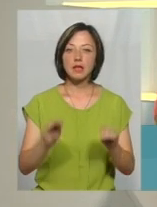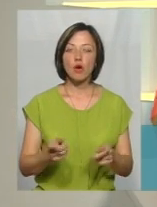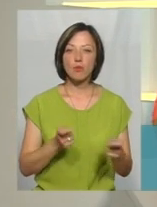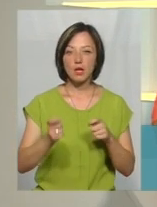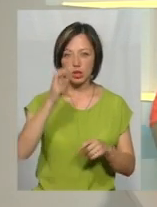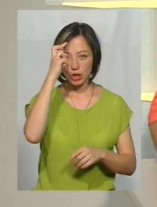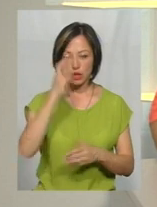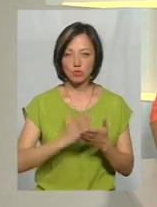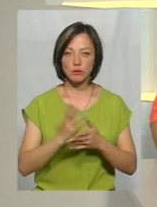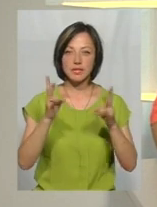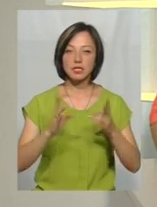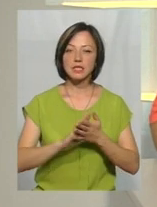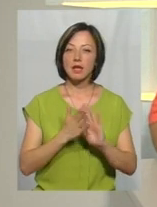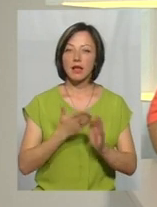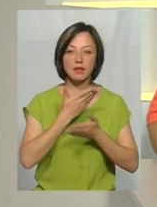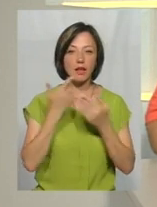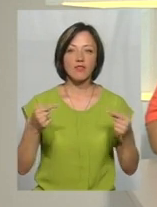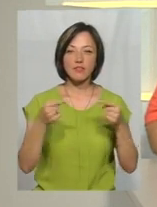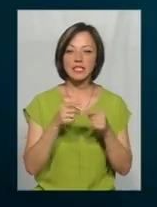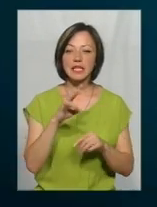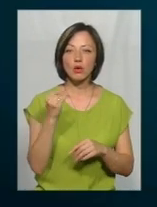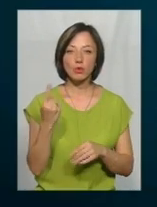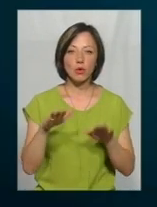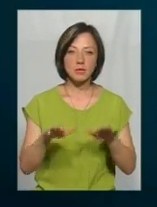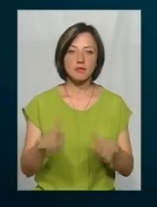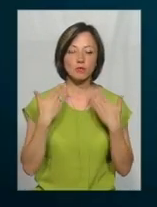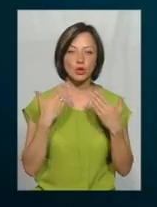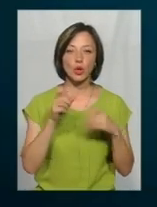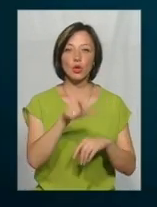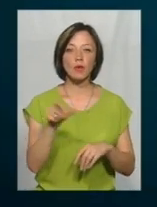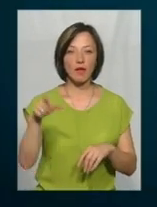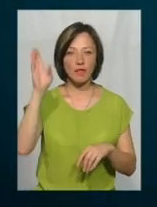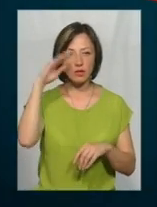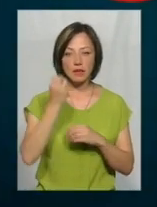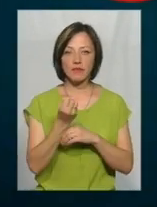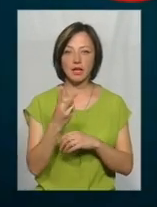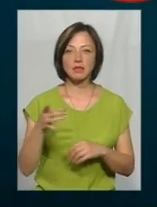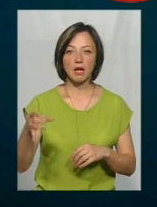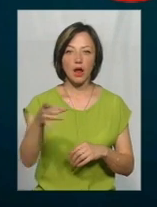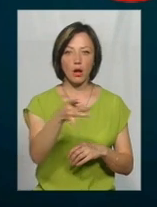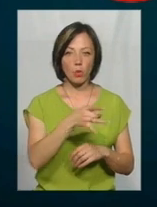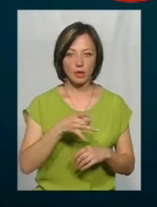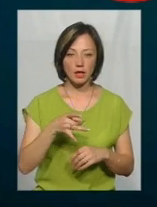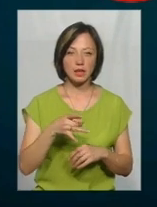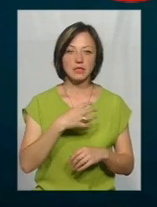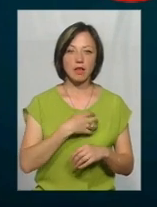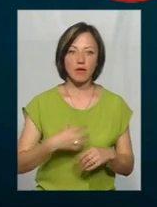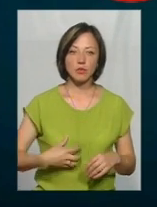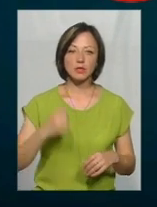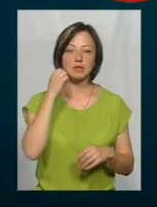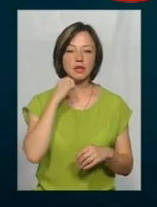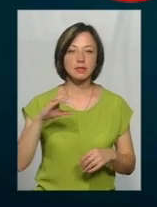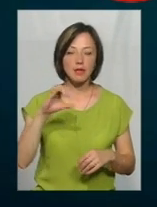Держслужби з надзвичайних ситуацій, не визначено жодного місця для відпочинку людей на воді в 12 районах області. В Славутському,